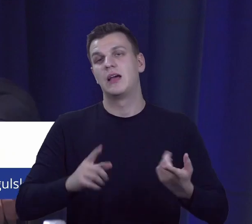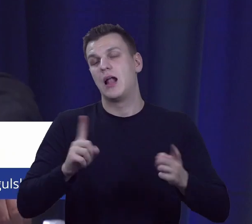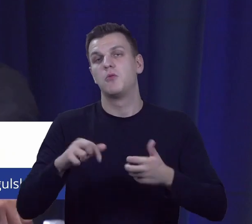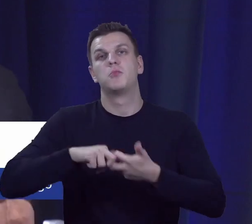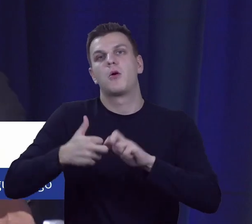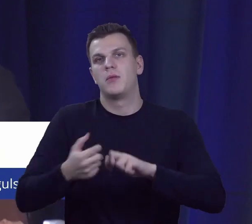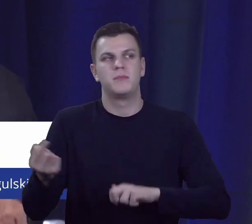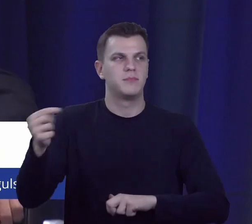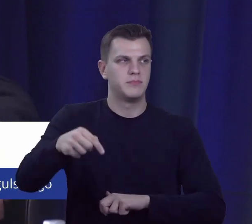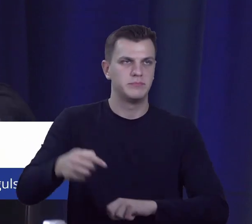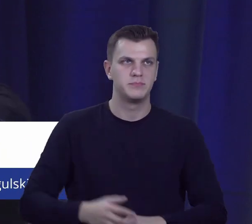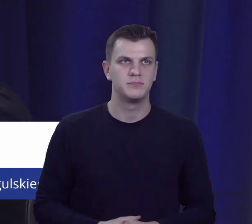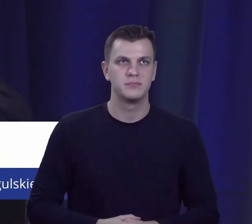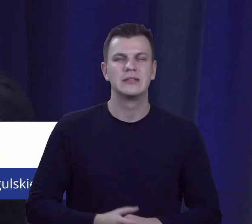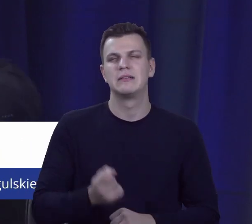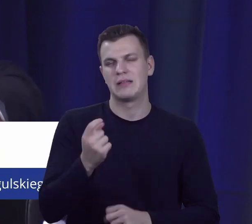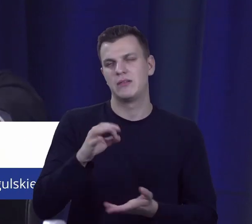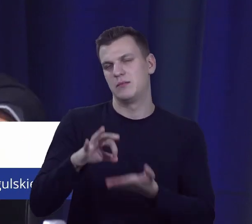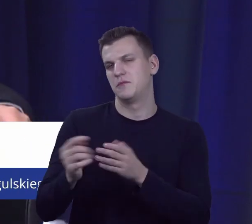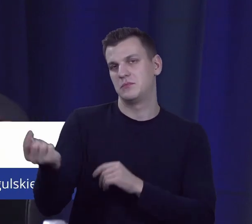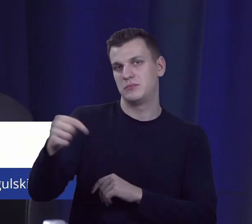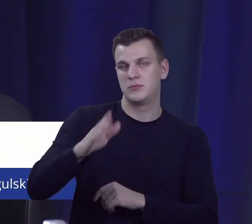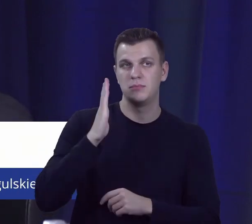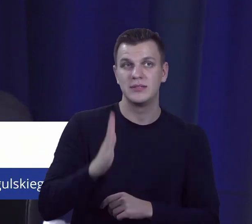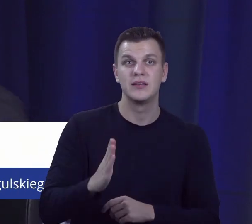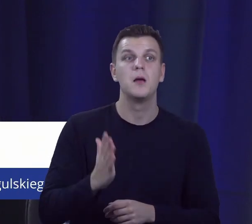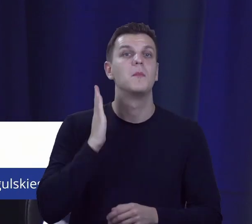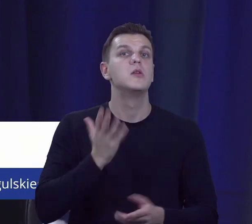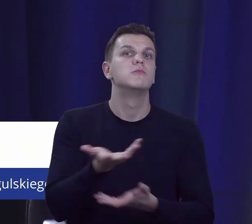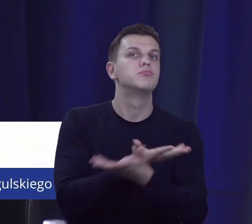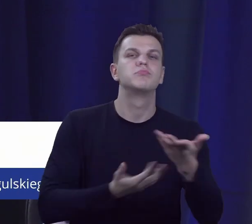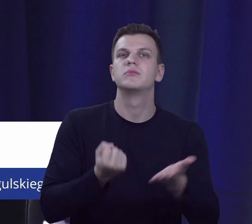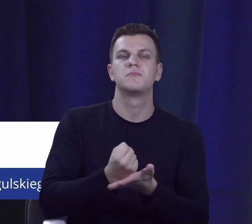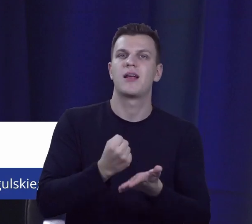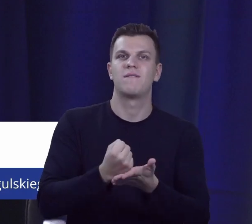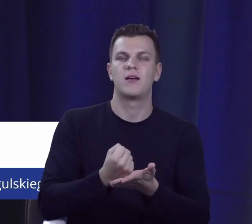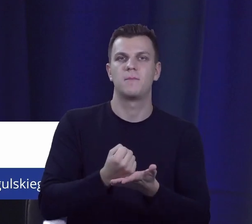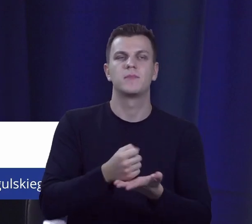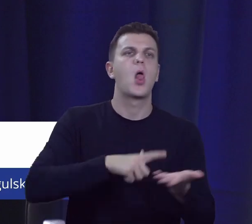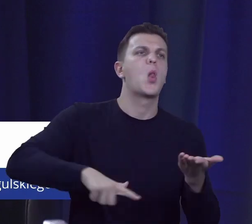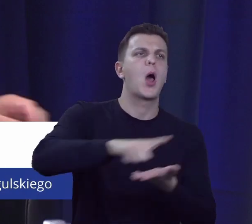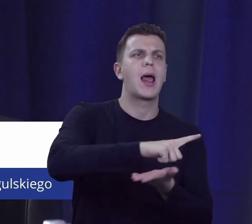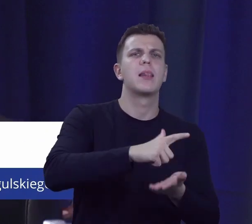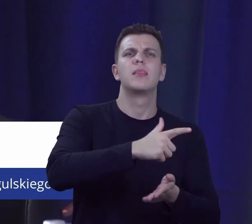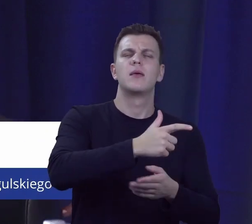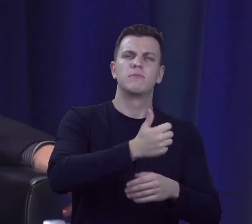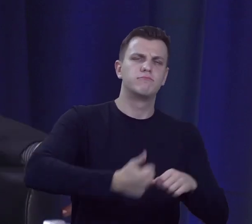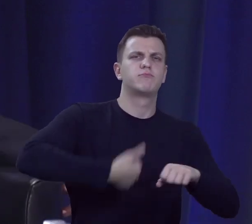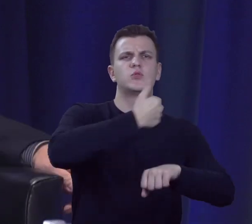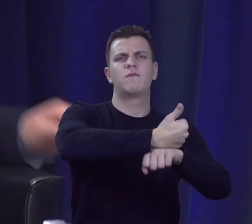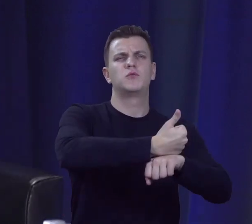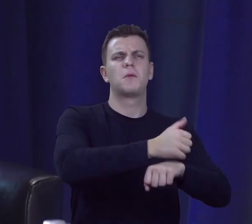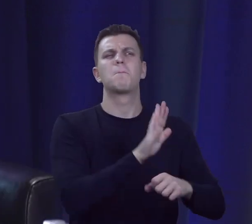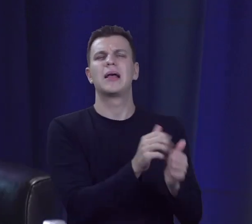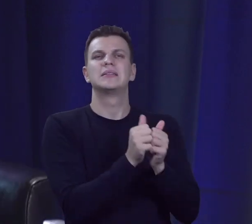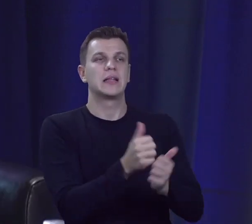chwilę pewnie do nas dotrą. I mamy rozmawiać o roli przywództwa lokalnego. I to jest